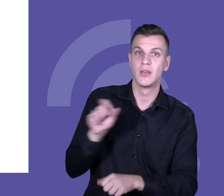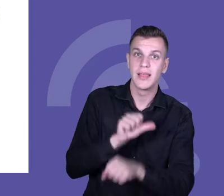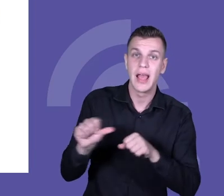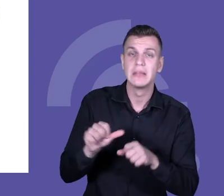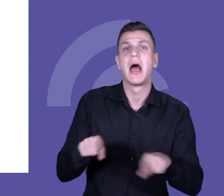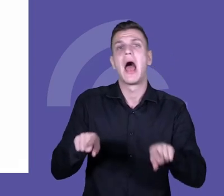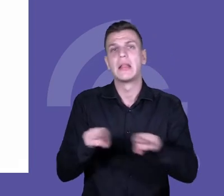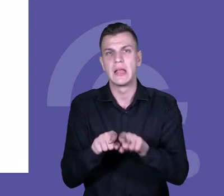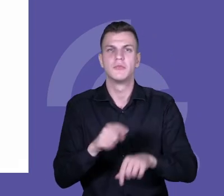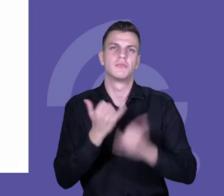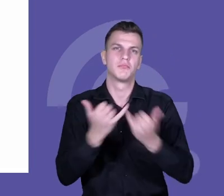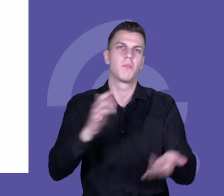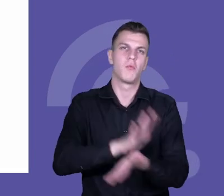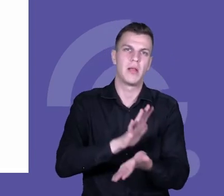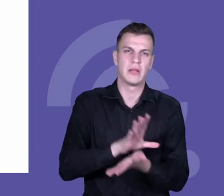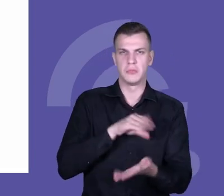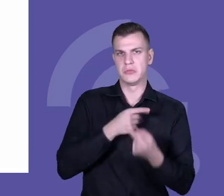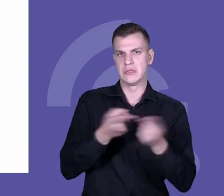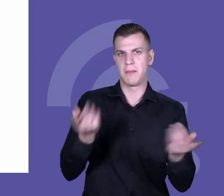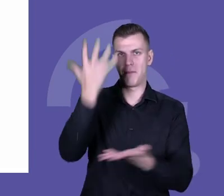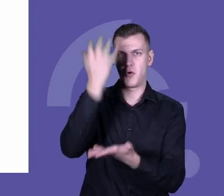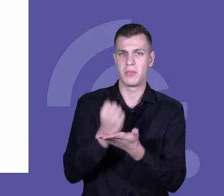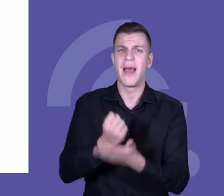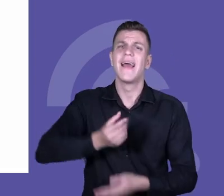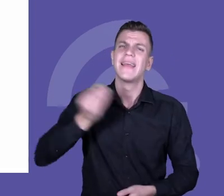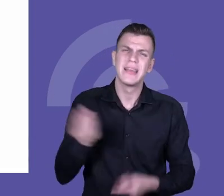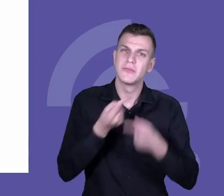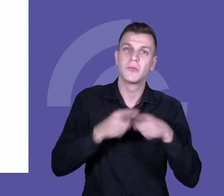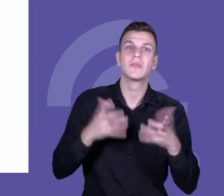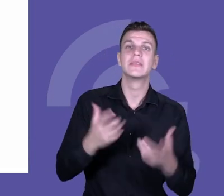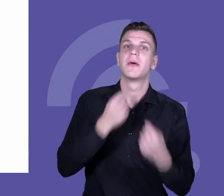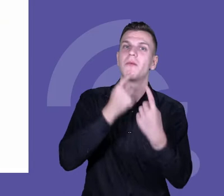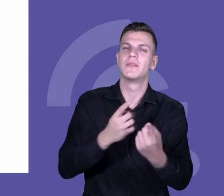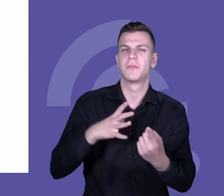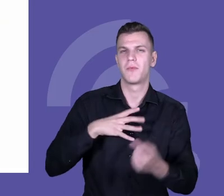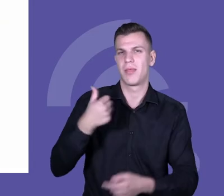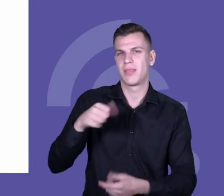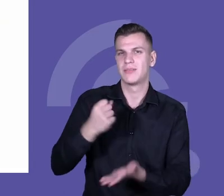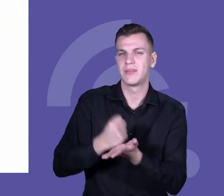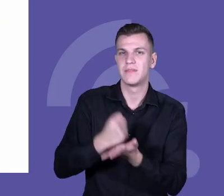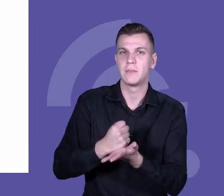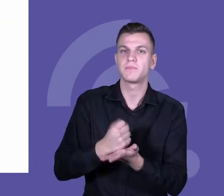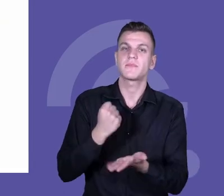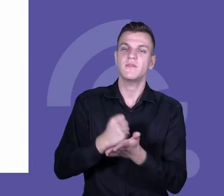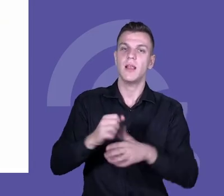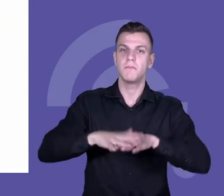pobrać. Bardzo szybciutko powiem też o jeszcze jednym działaniu, mianowicie o rearanżacji przestrzeni szkolnej, która odbywała się